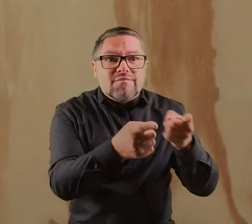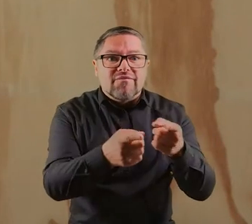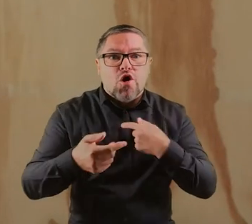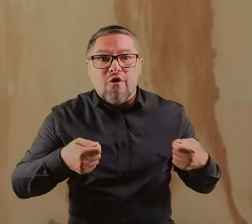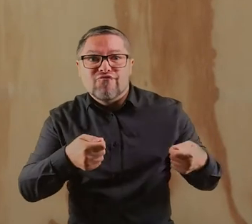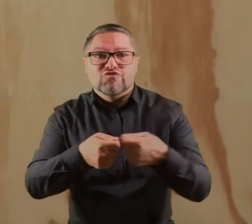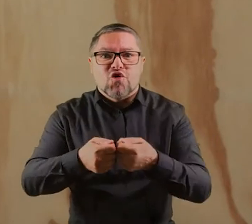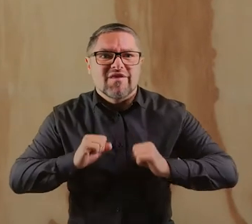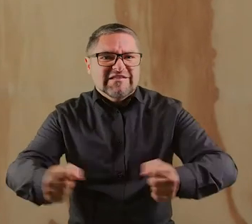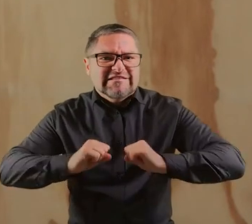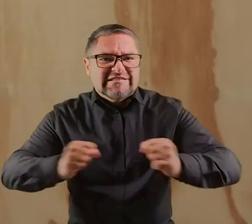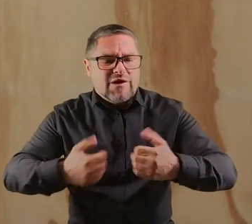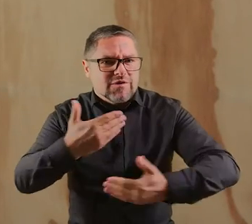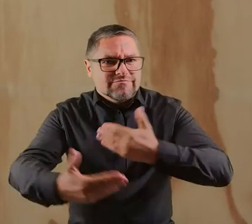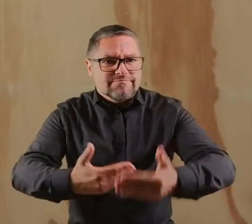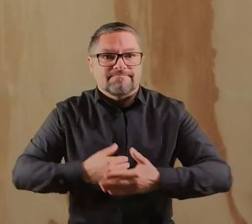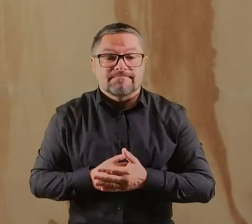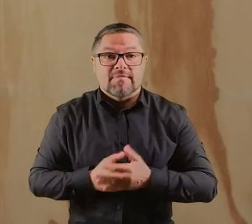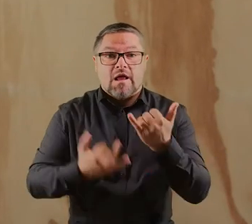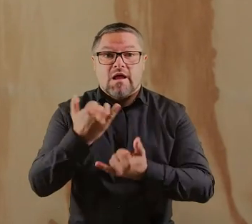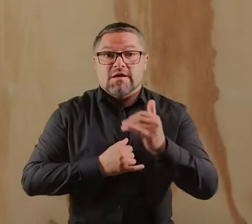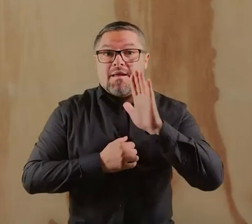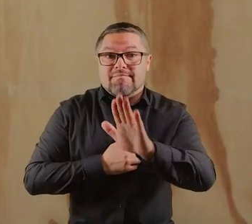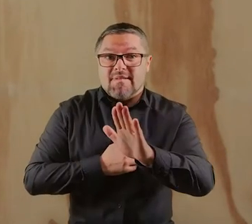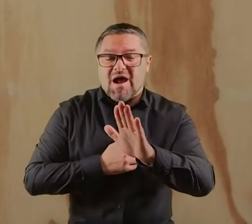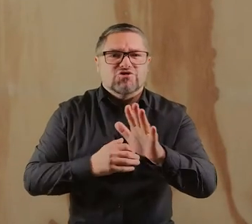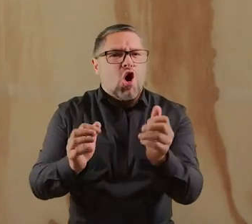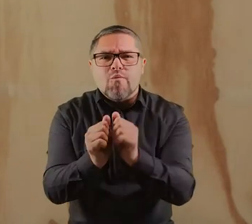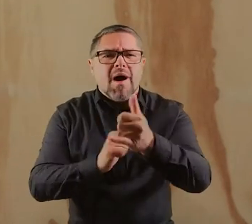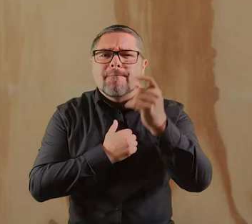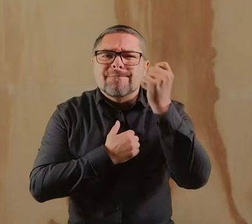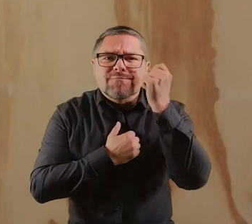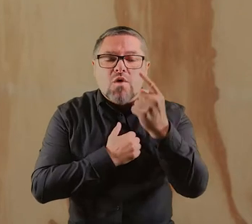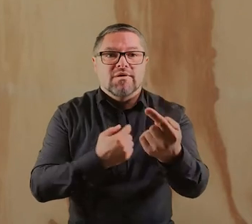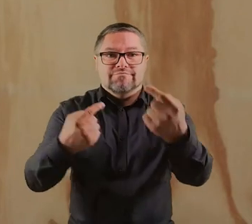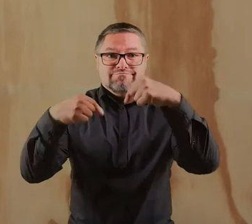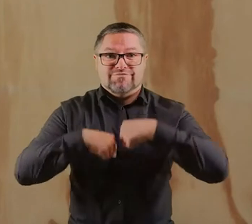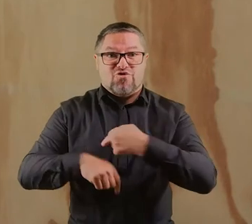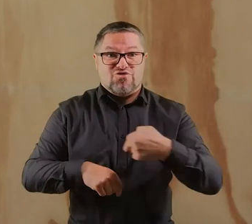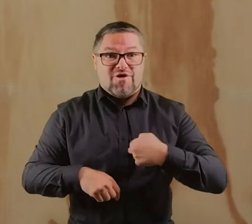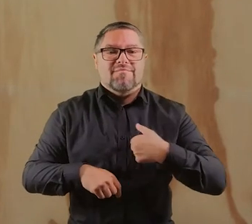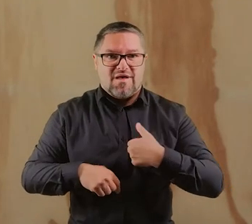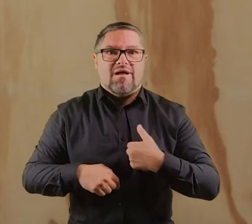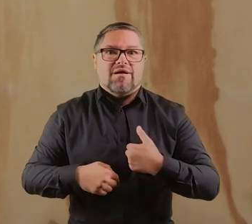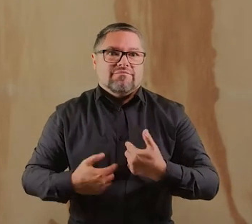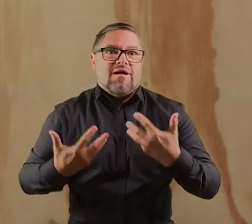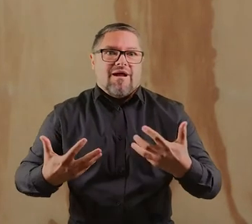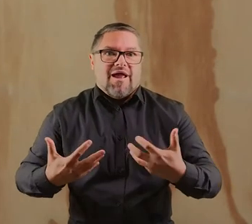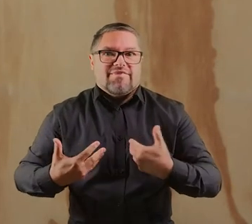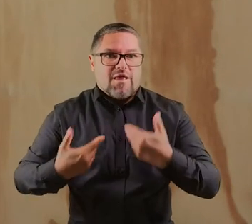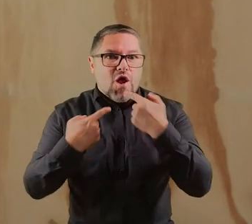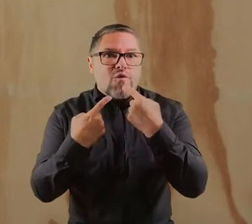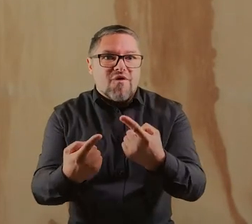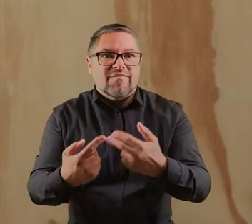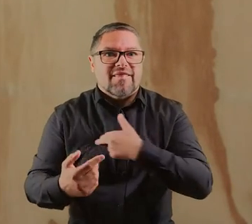znajomych i wspólnie ruszyć do działania. Zatem jeśli macie Państwo jakikolwiek pomysł, przyjdźcie do nas. My chętnie